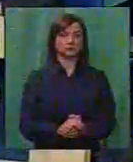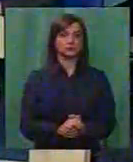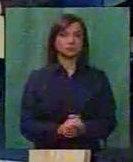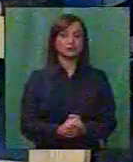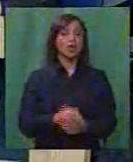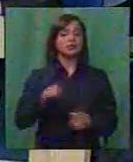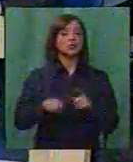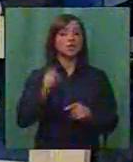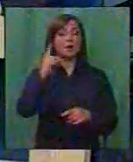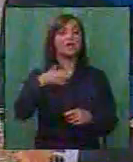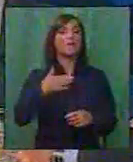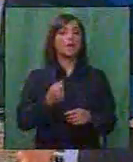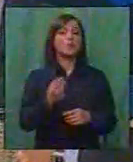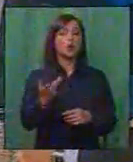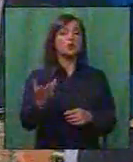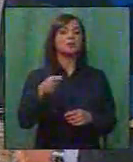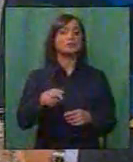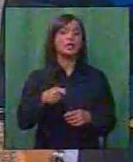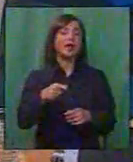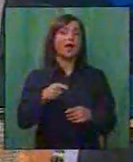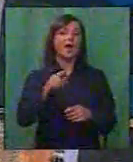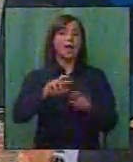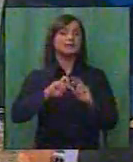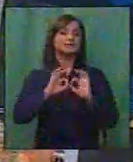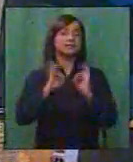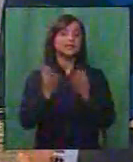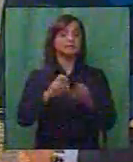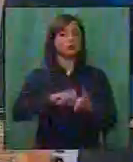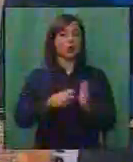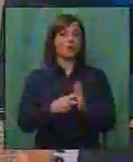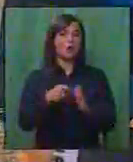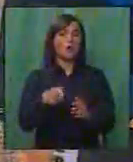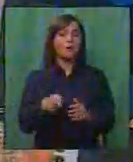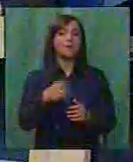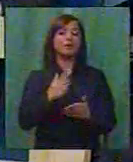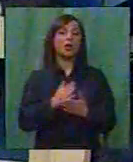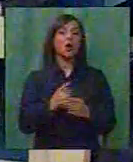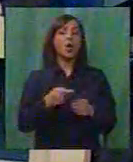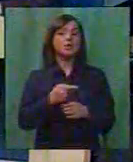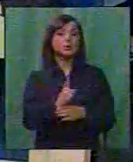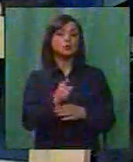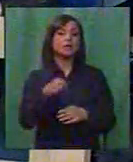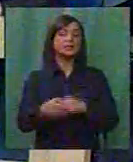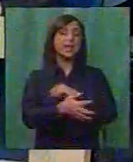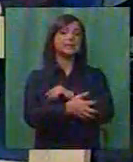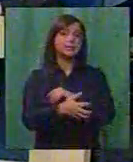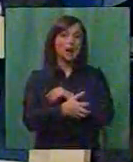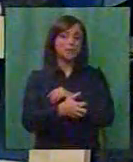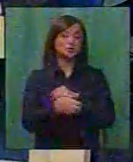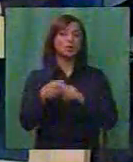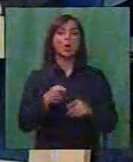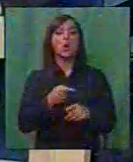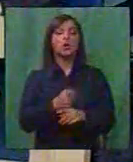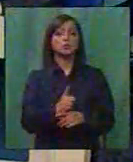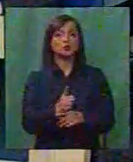Во секој случај има сголемување на бројат на дисфункционални семейства и семейства во ризик. Дали како резултат на сирома штијата, дали